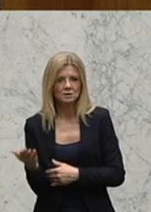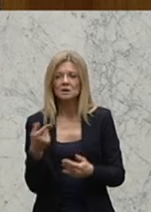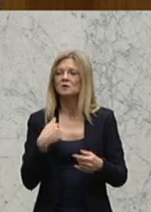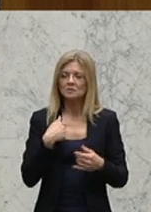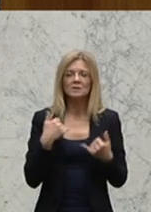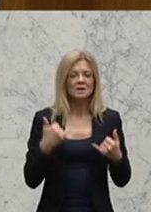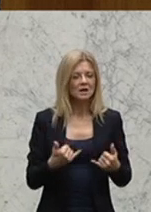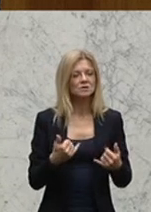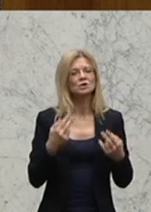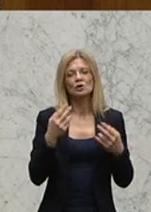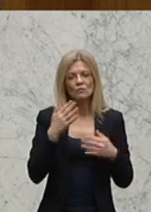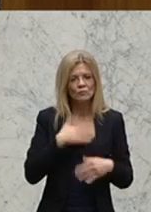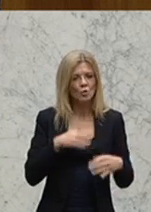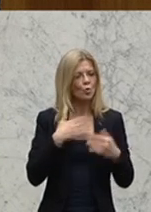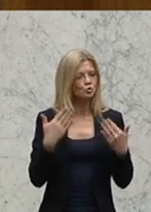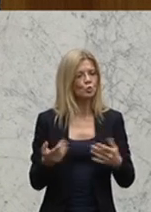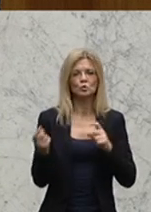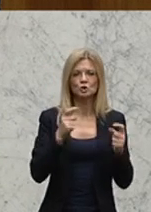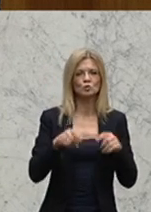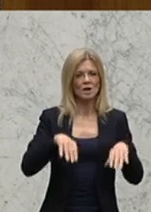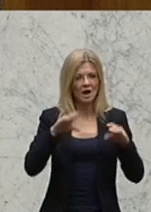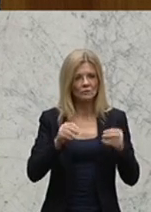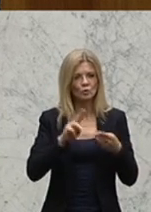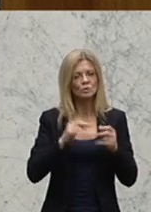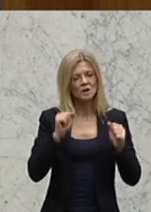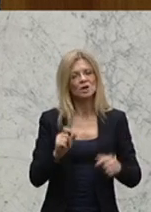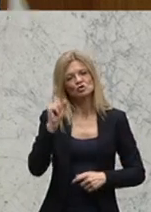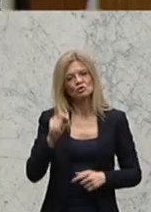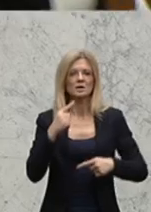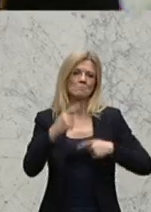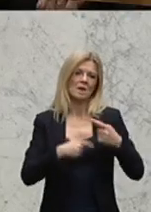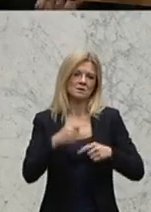angestoßen haben und dass wir jetzt auch wirklich starten können, Maßnahmen einzuleiten.